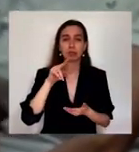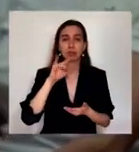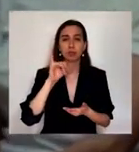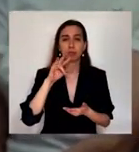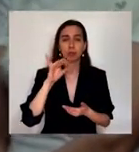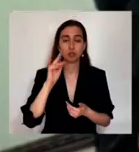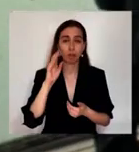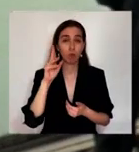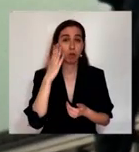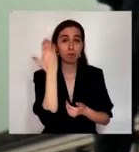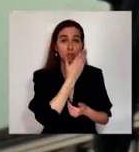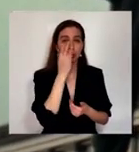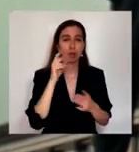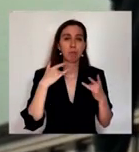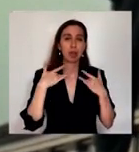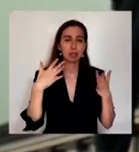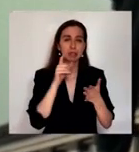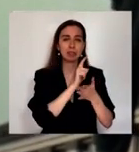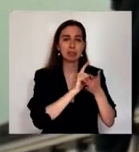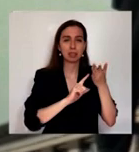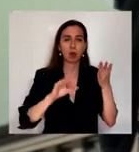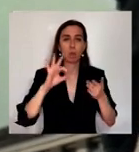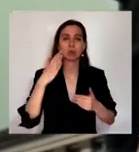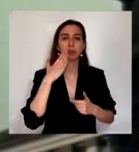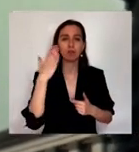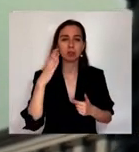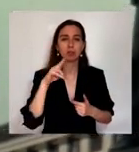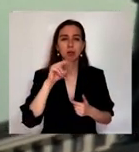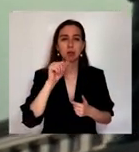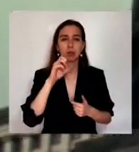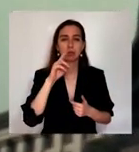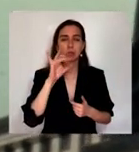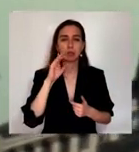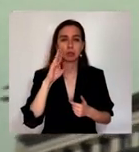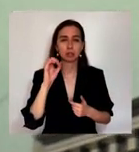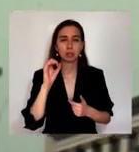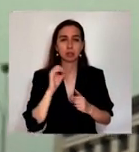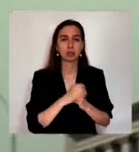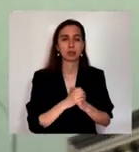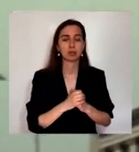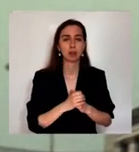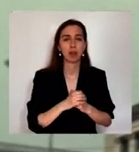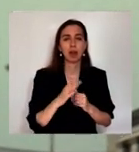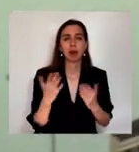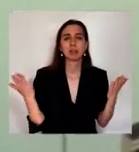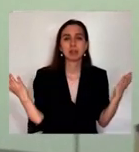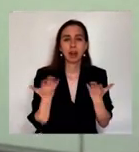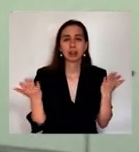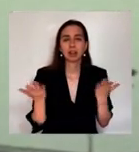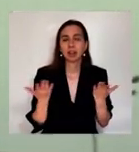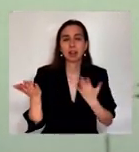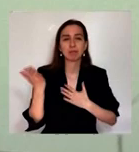прочитал на празднике стихи о советском паспорте. С каким наслаждением,